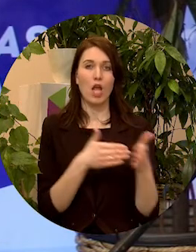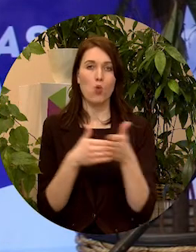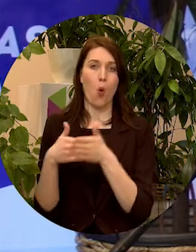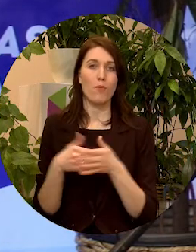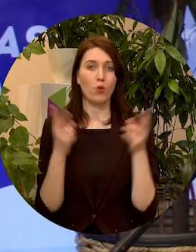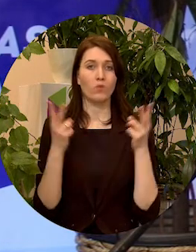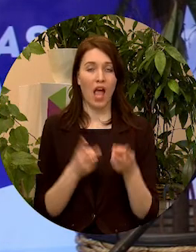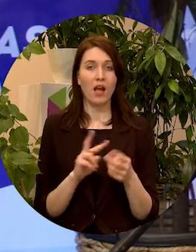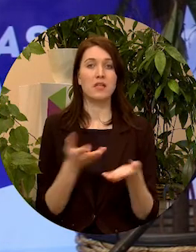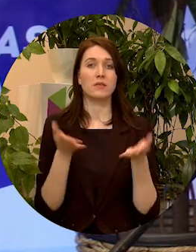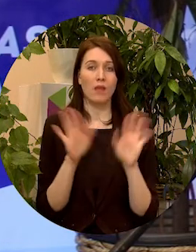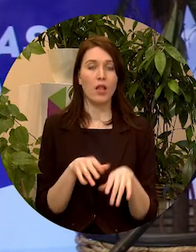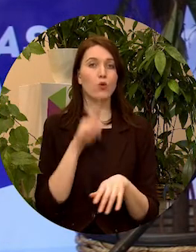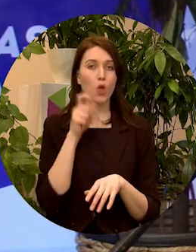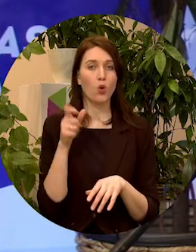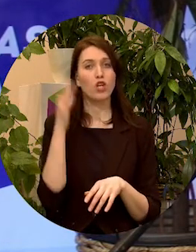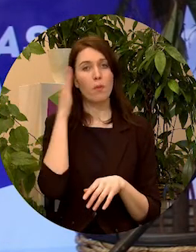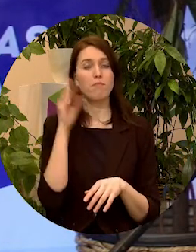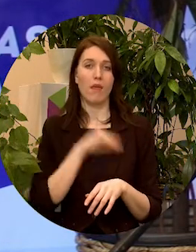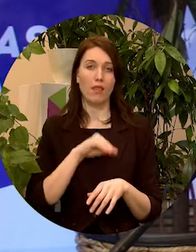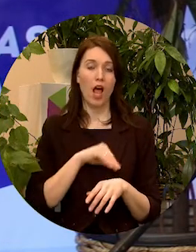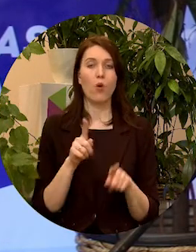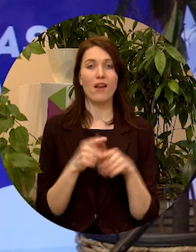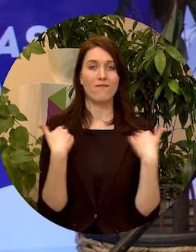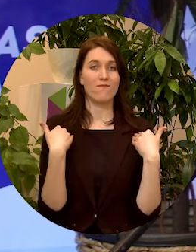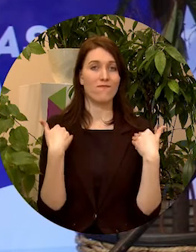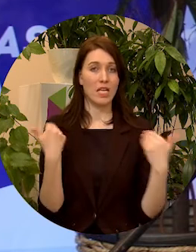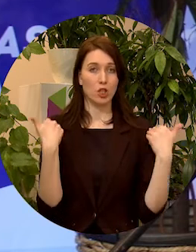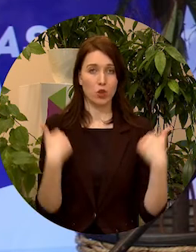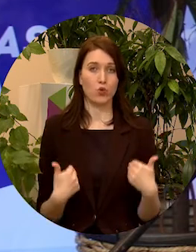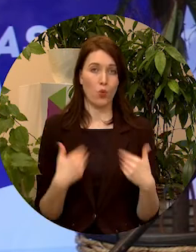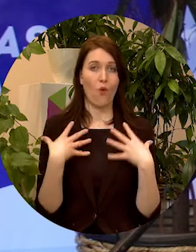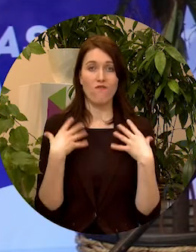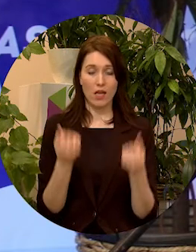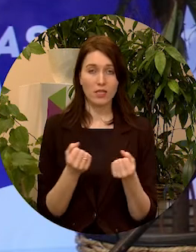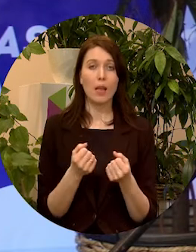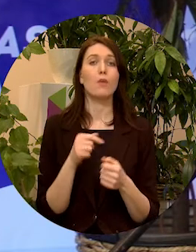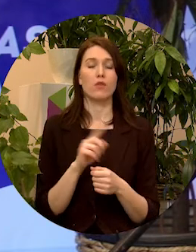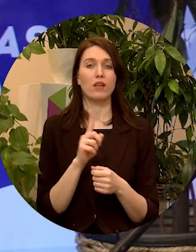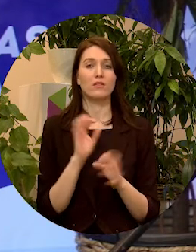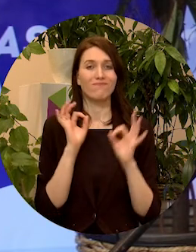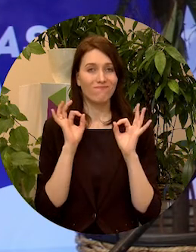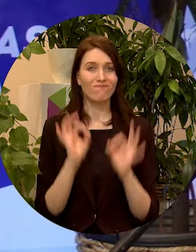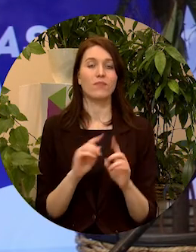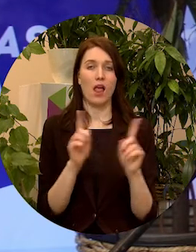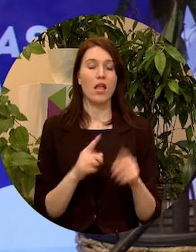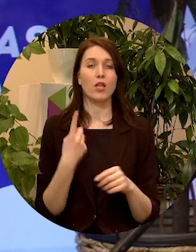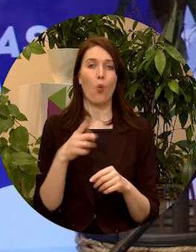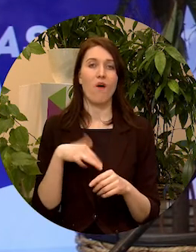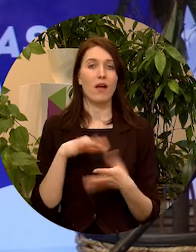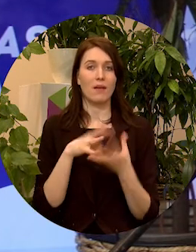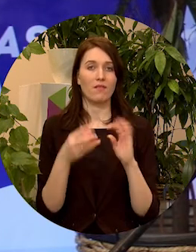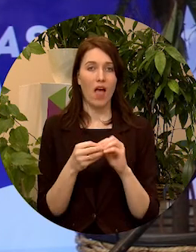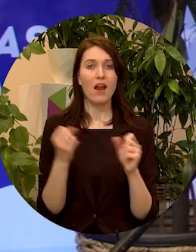sekas uz jauniešu mentālo un fizisko veselību, kas ir aspekts, kas noteikti mums ir jāņem